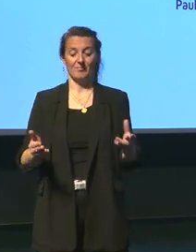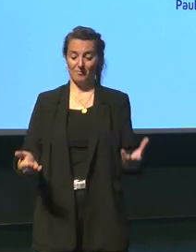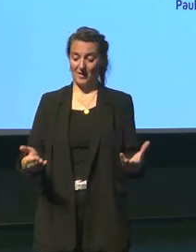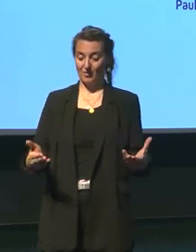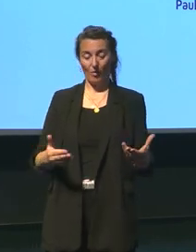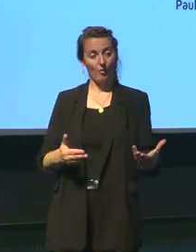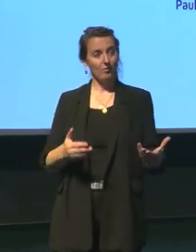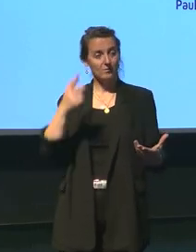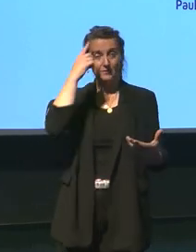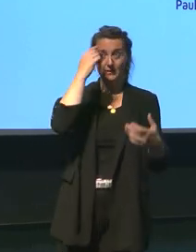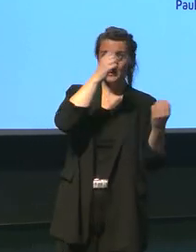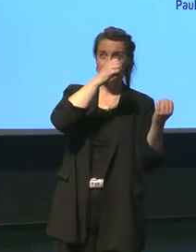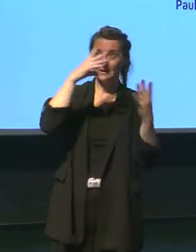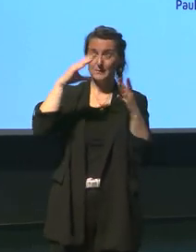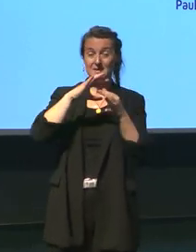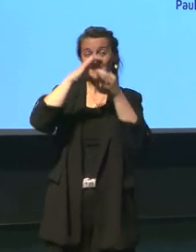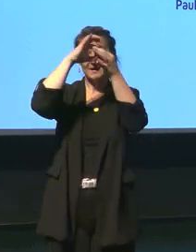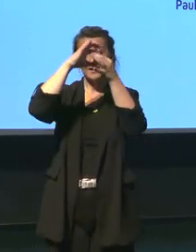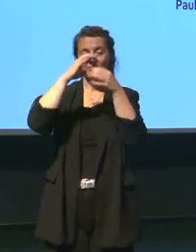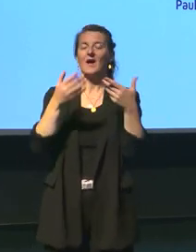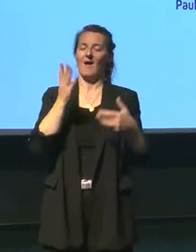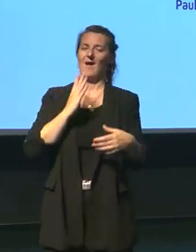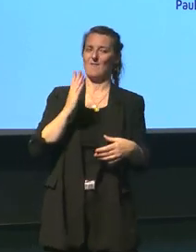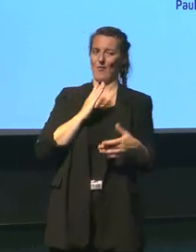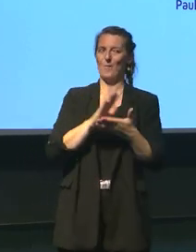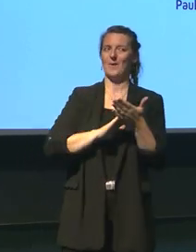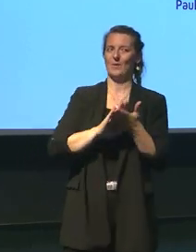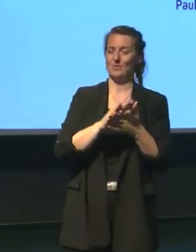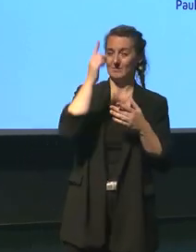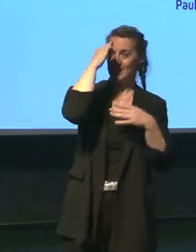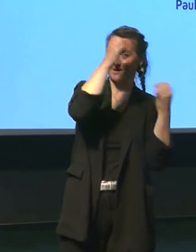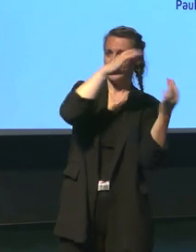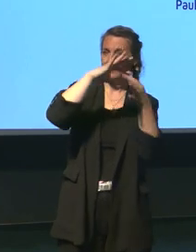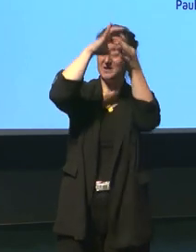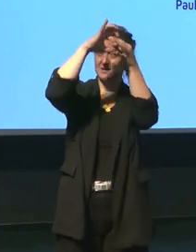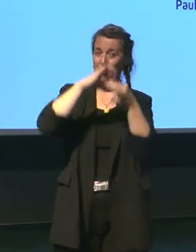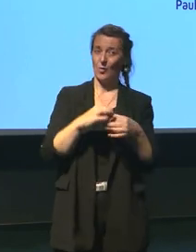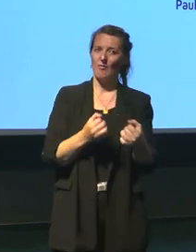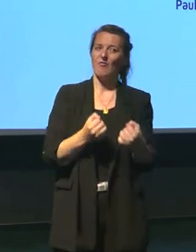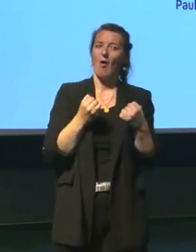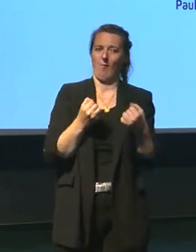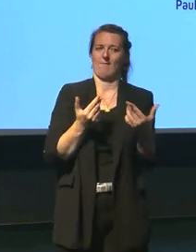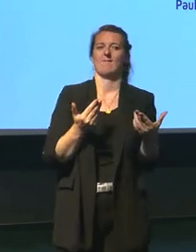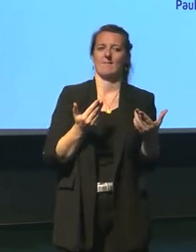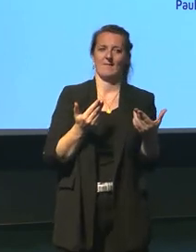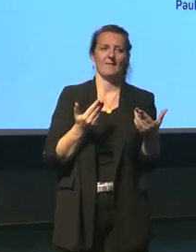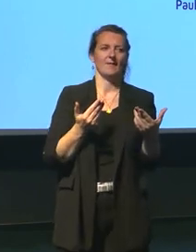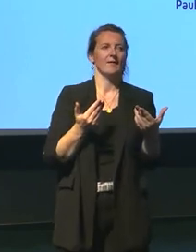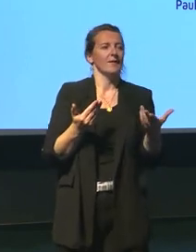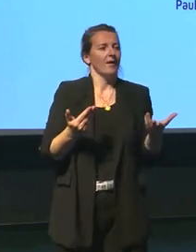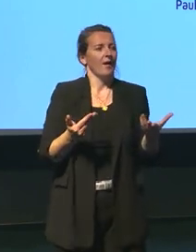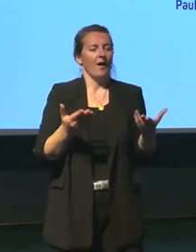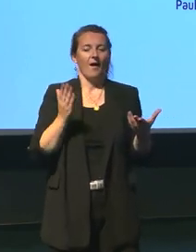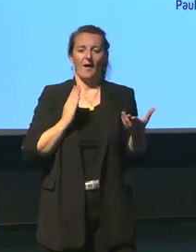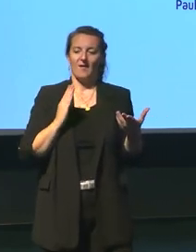plus importante de l'imaginaire religieux et on voit que bon par exemple affirmer que la